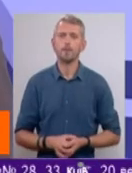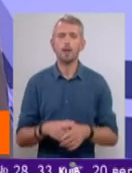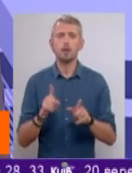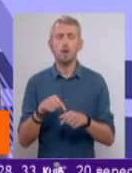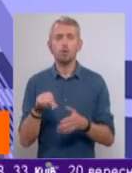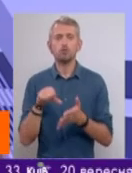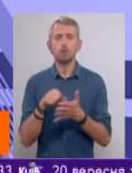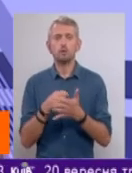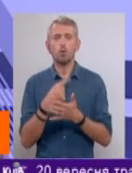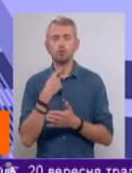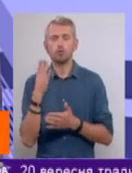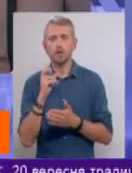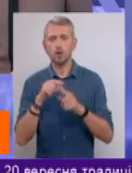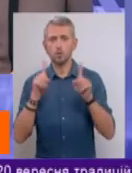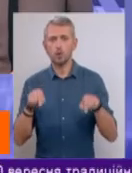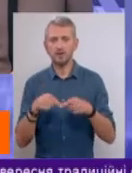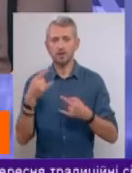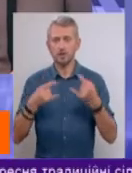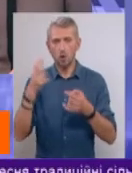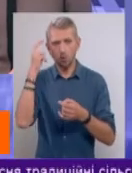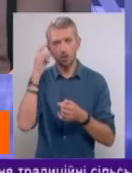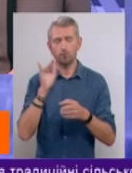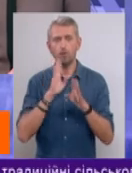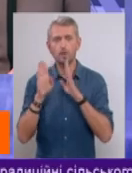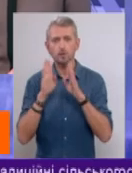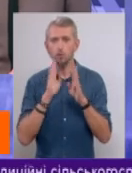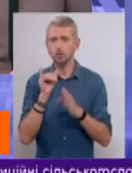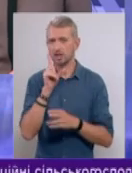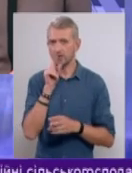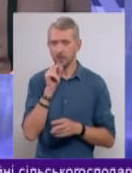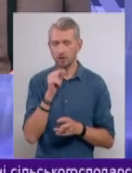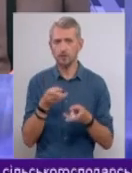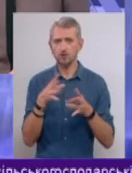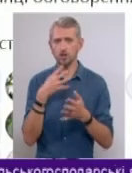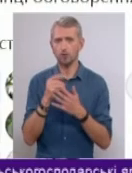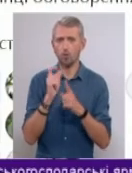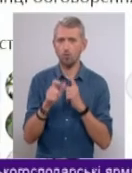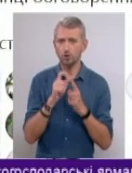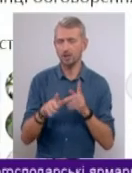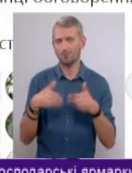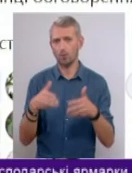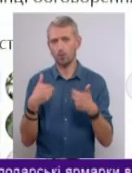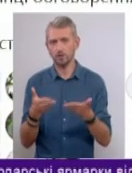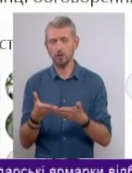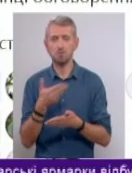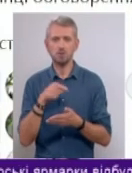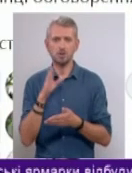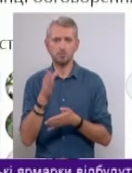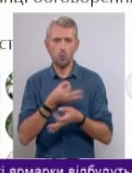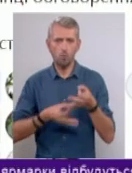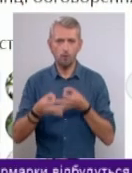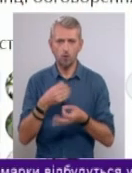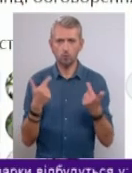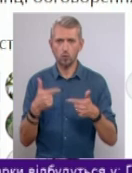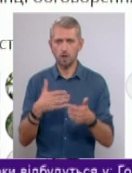долучайтеся до голосування на сторінці телеканалу Київ у Фейсбуці та Твітері. Залишайте свої коментарі і пропозиції. Ми їх обговоримо з